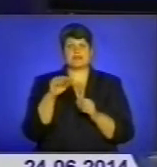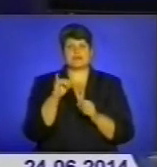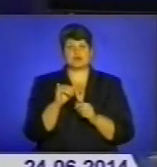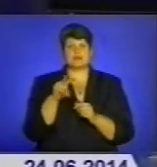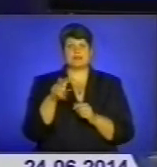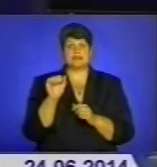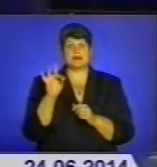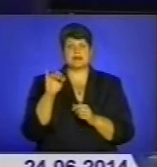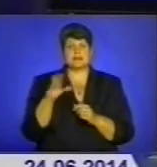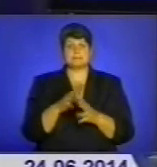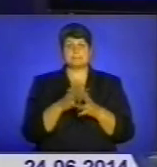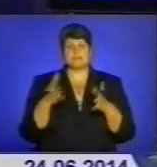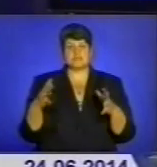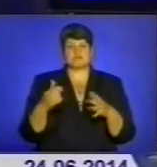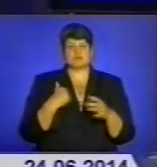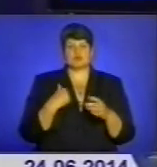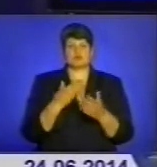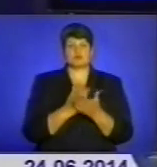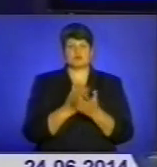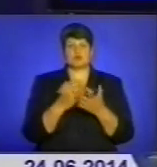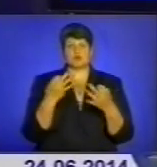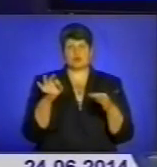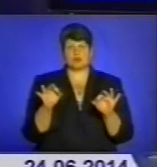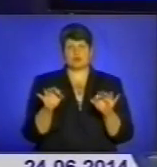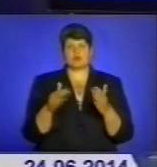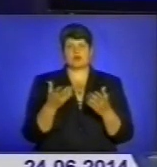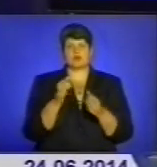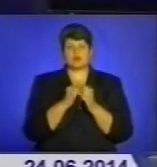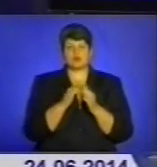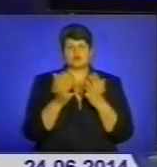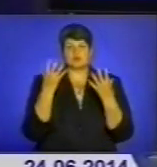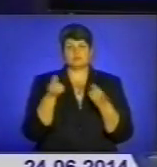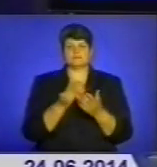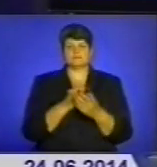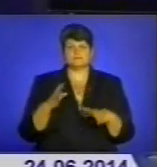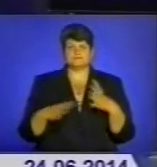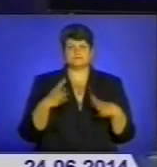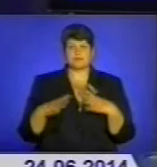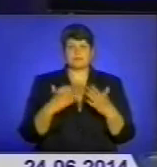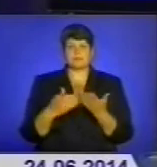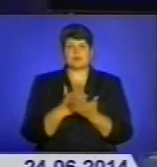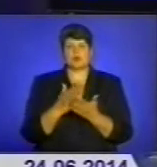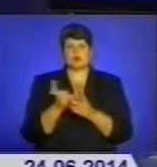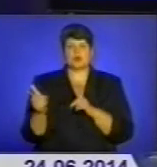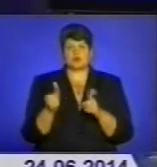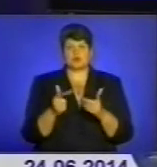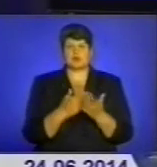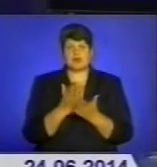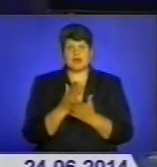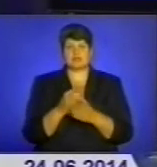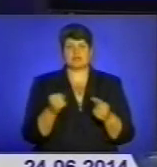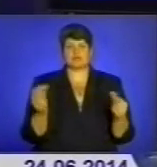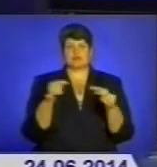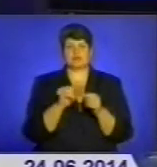Більшість військовослужбовців батальйону – добровольці. Наразі військові щодня тренуються. Підготовка якісна, відповідає